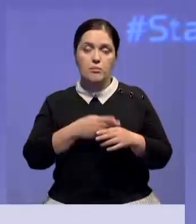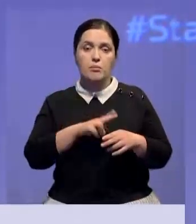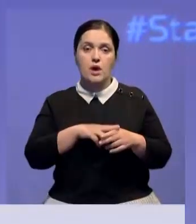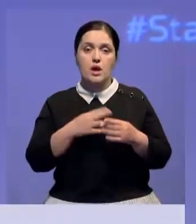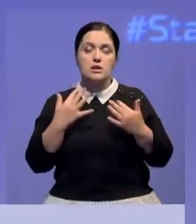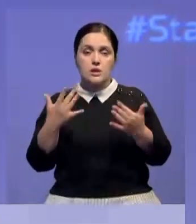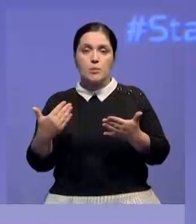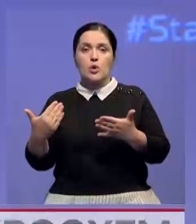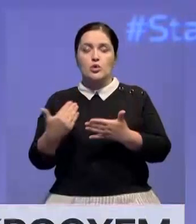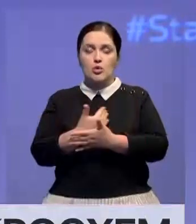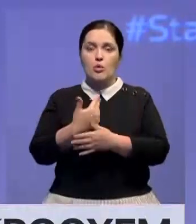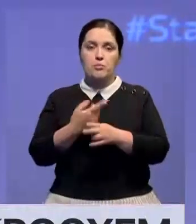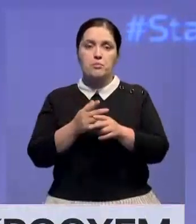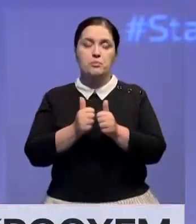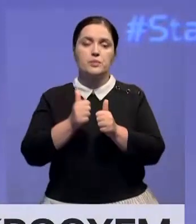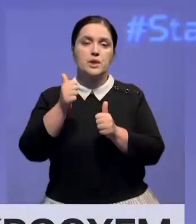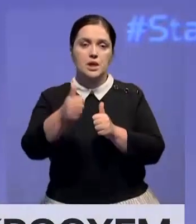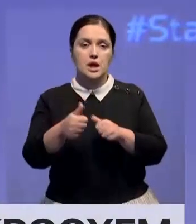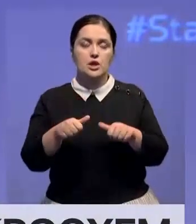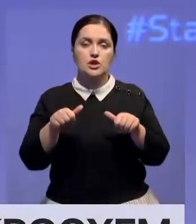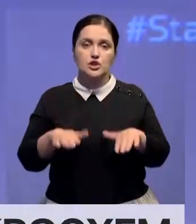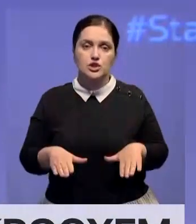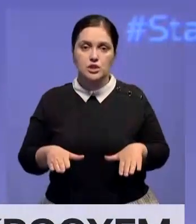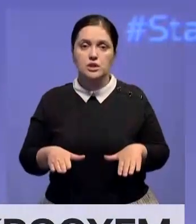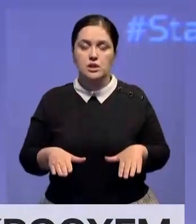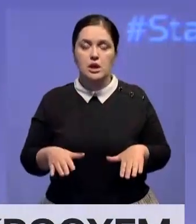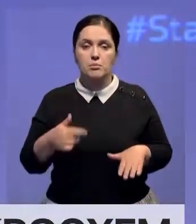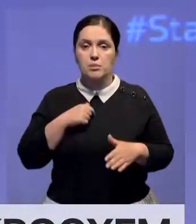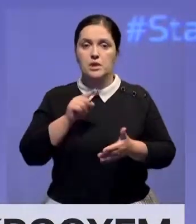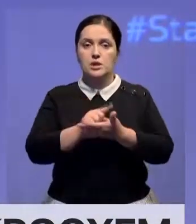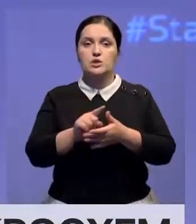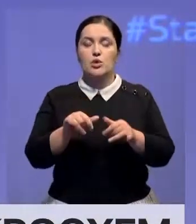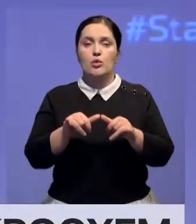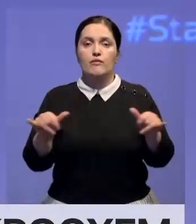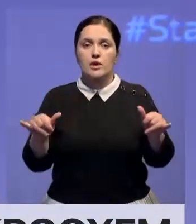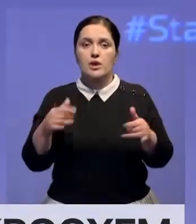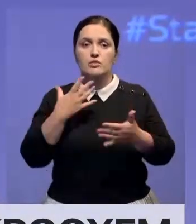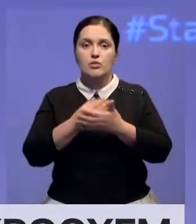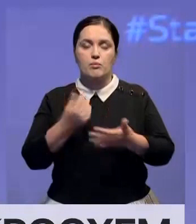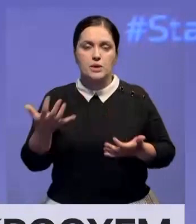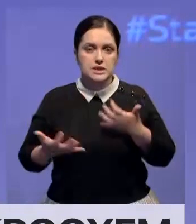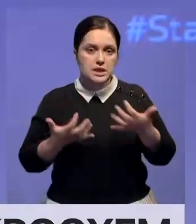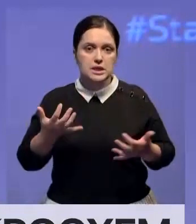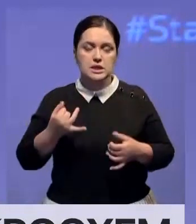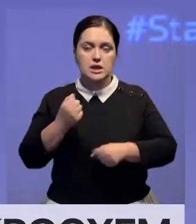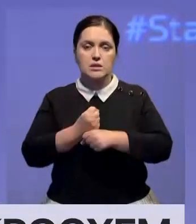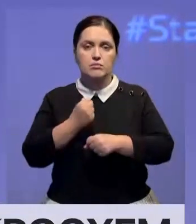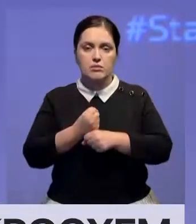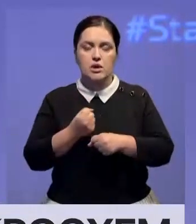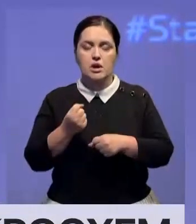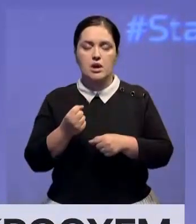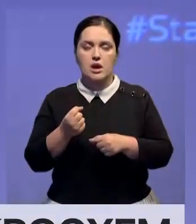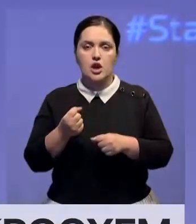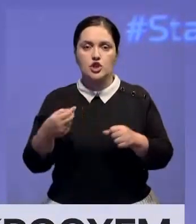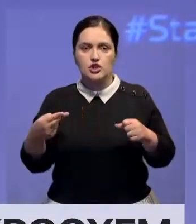требуют новых передовых технологических решений. И поэтому мы должны увеличить собственные исследования и разработки для производства